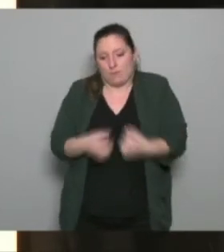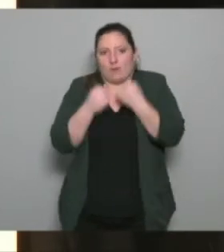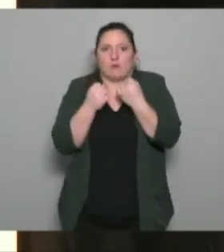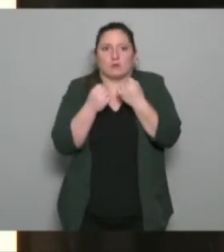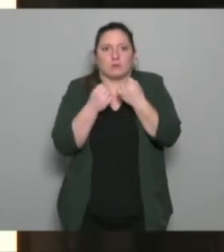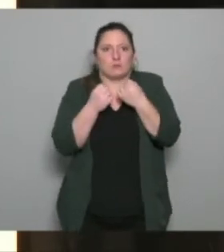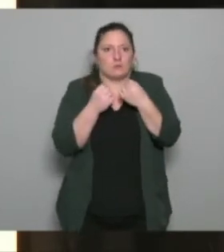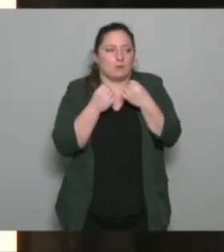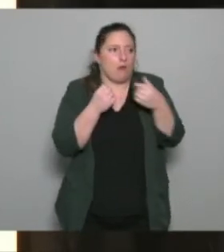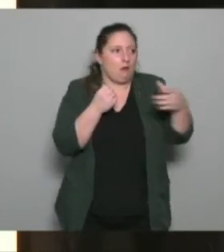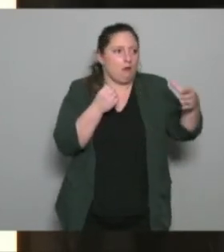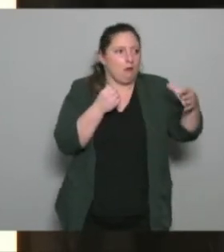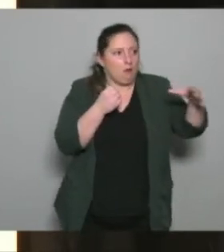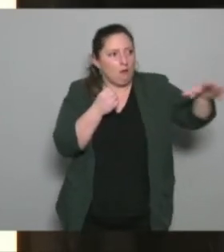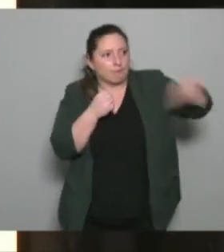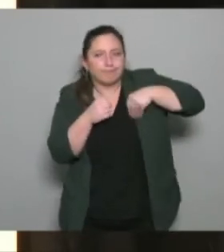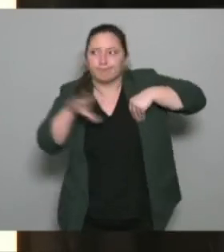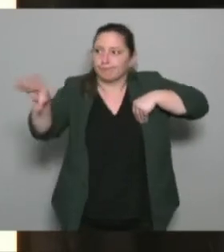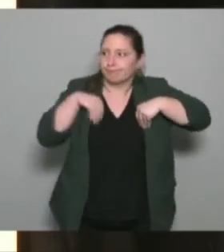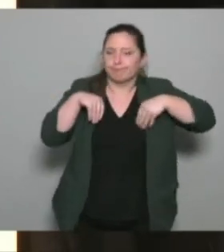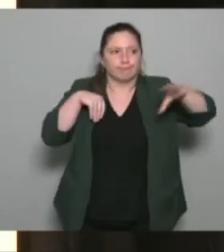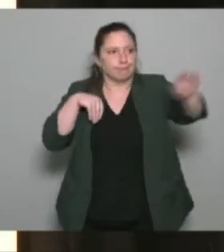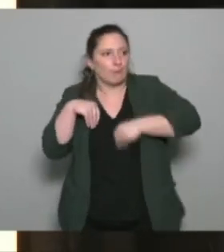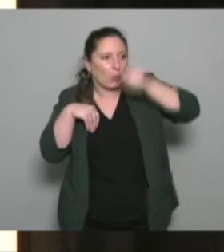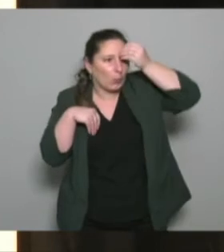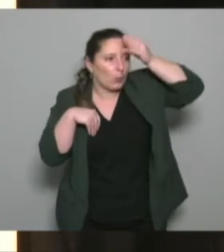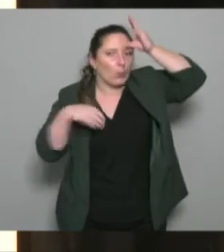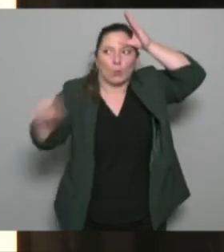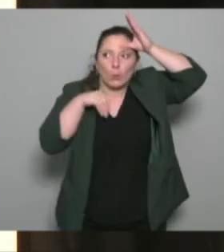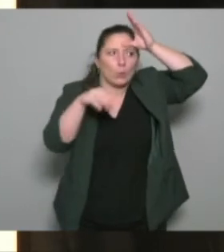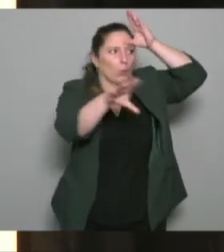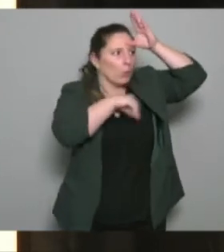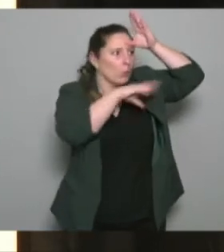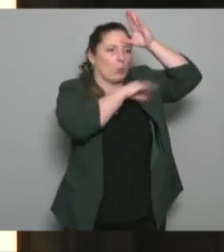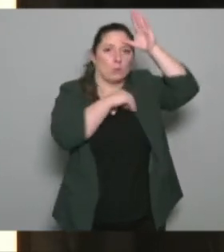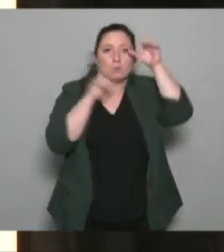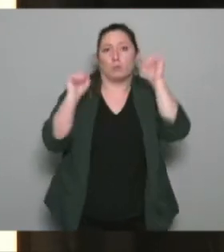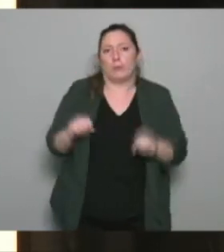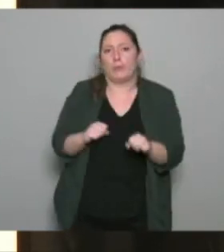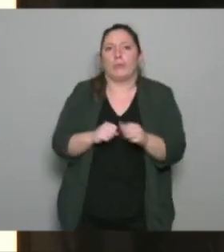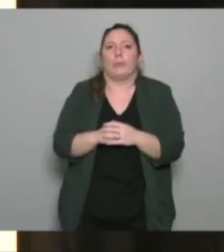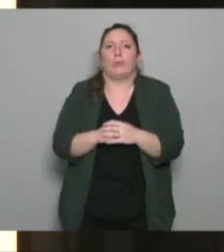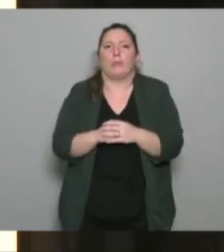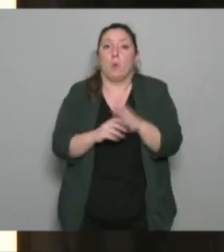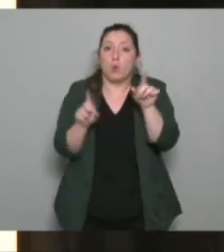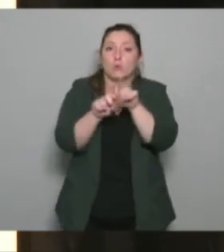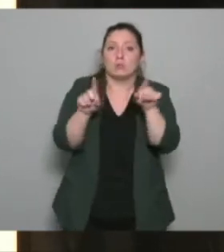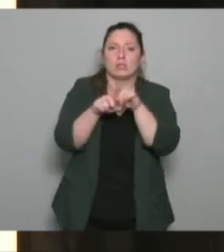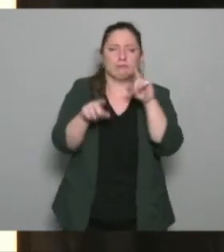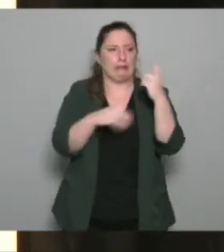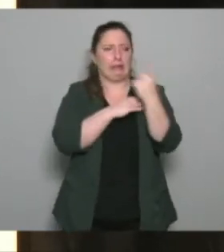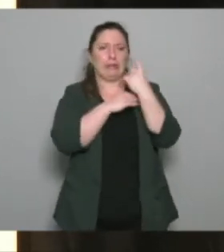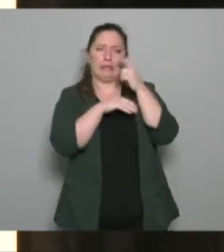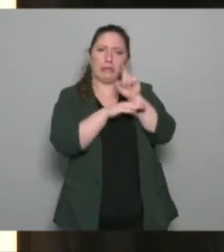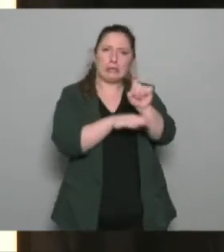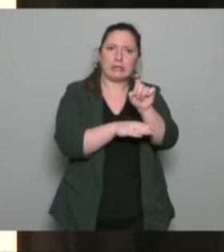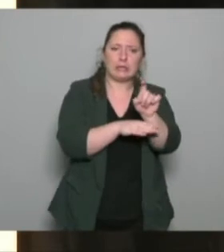capacité puis c aussi une qualité une qualité humaine cette capacité à pouvoir mettre en doute même les